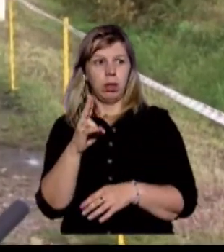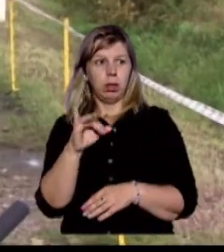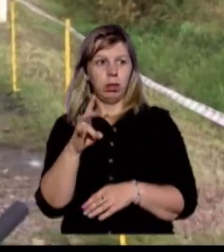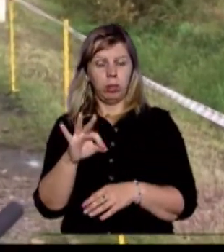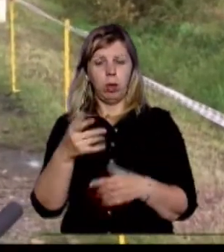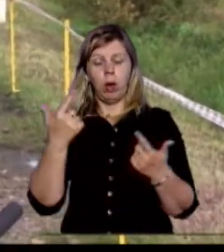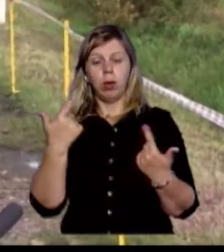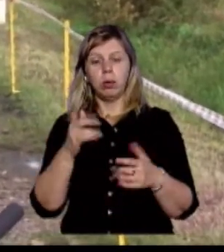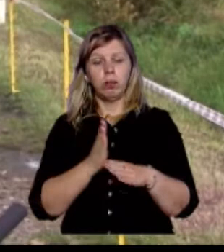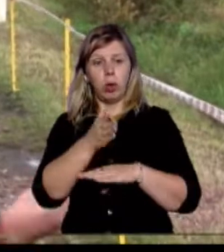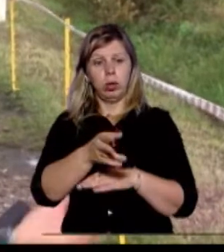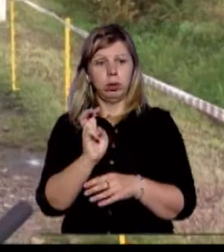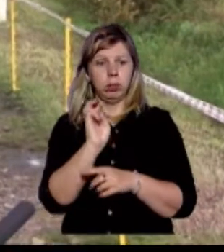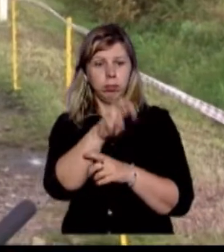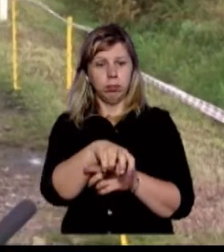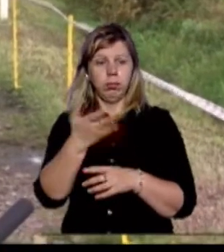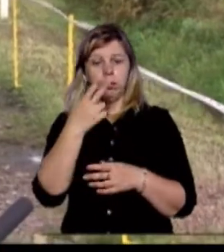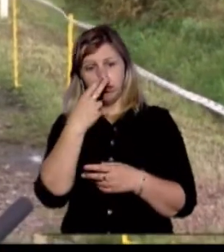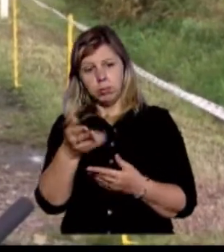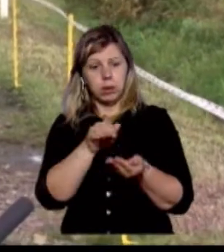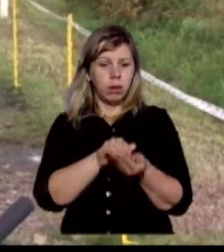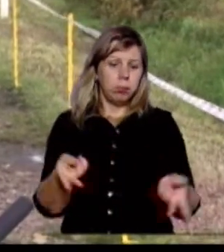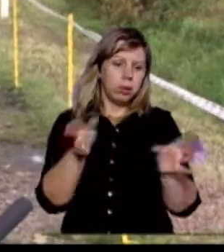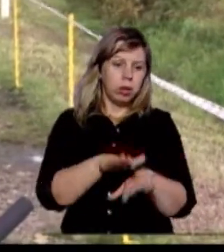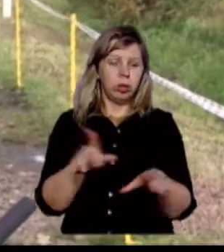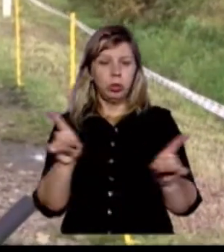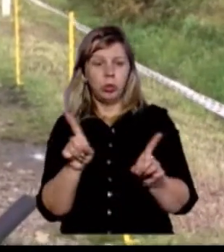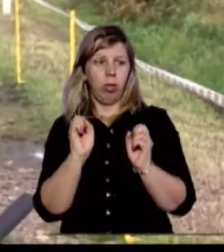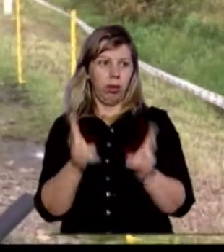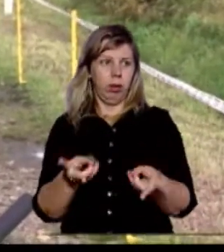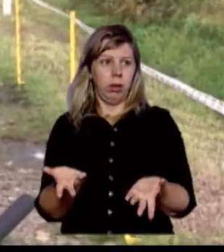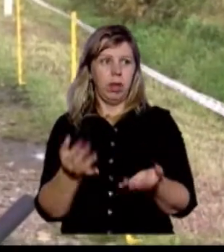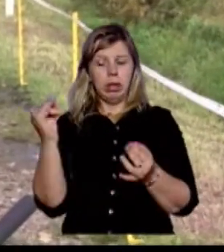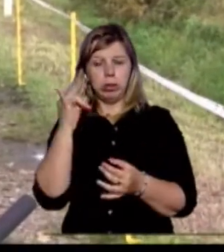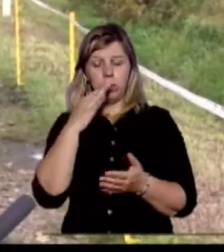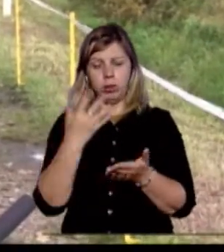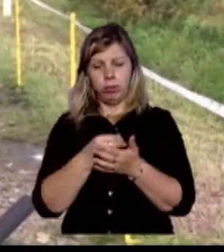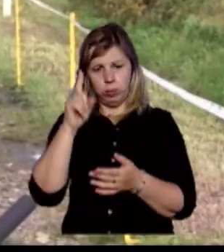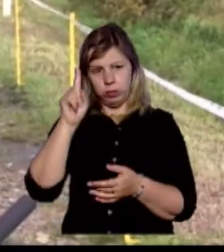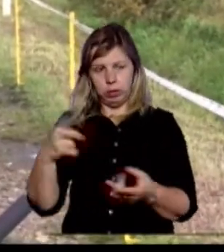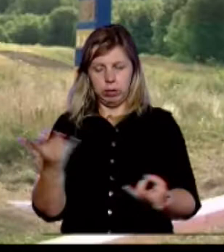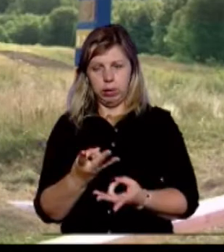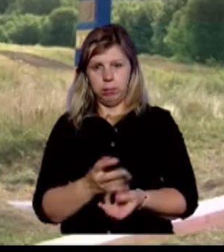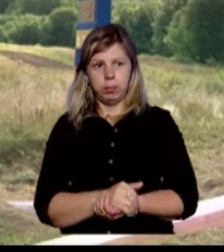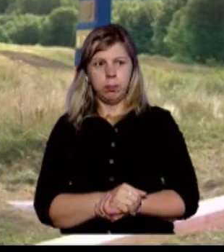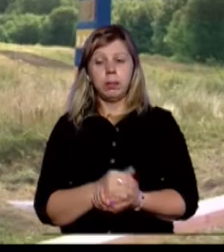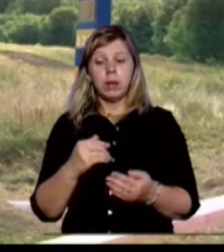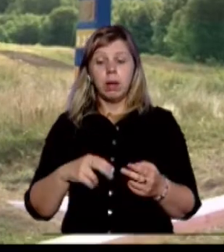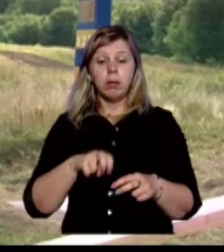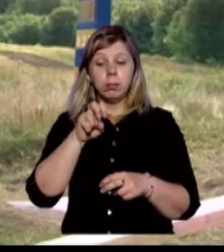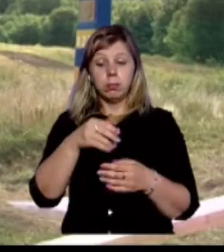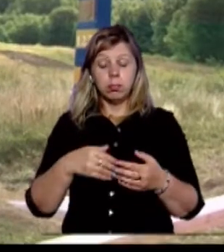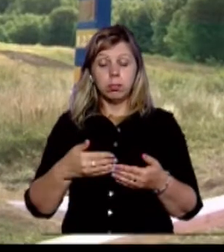відповідно, хочеться поїхати на цвинтар, подивитися, чи щось лишилося взагалі як. Історію свою треба знати. Перетнув